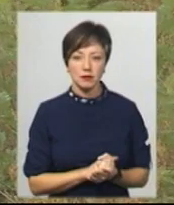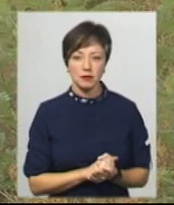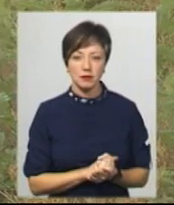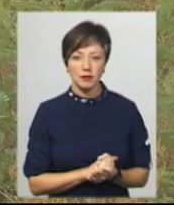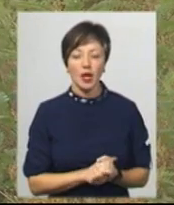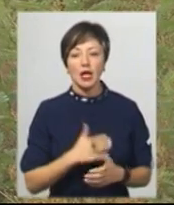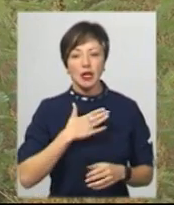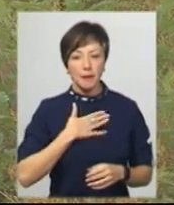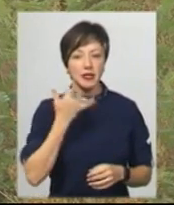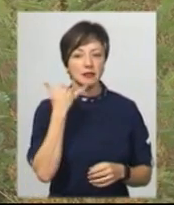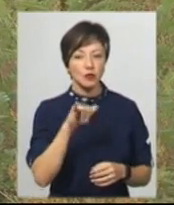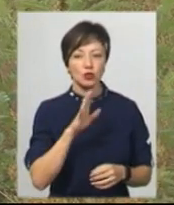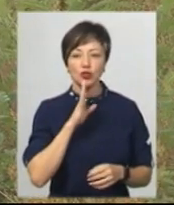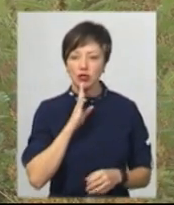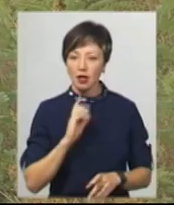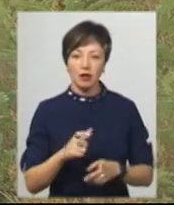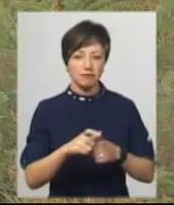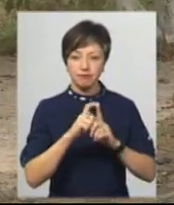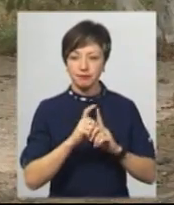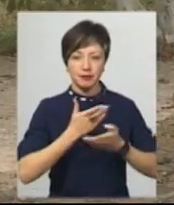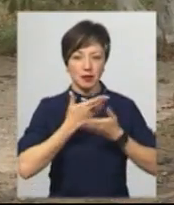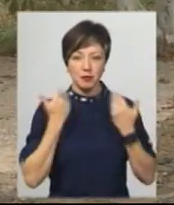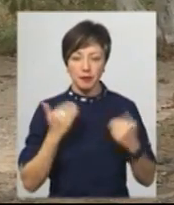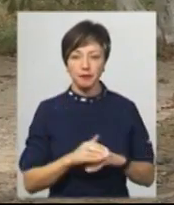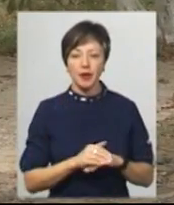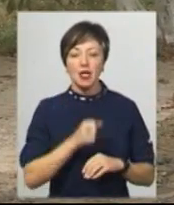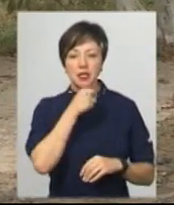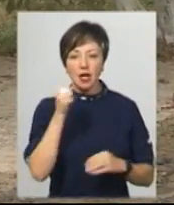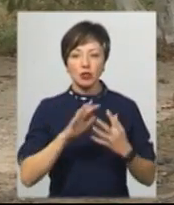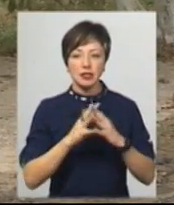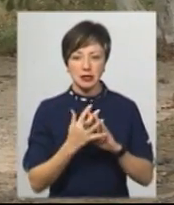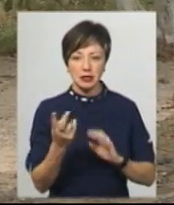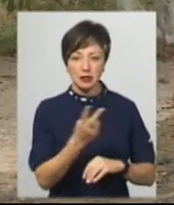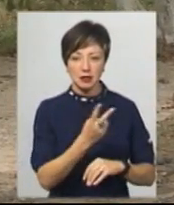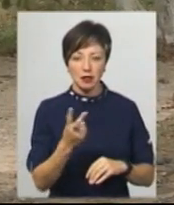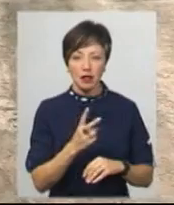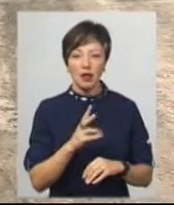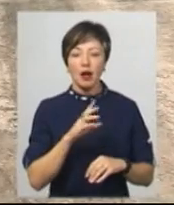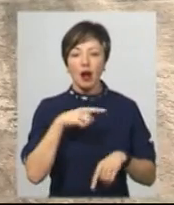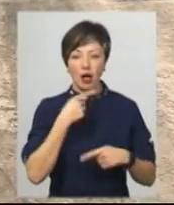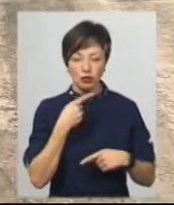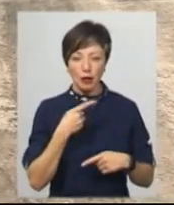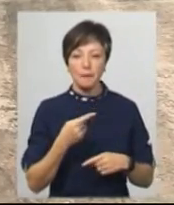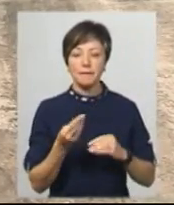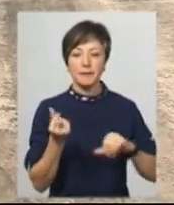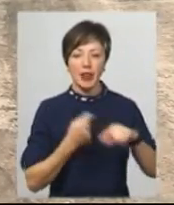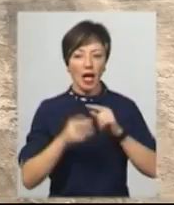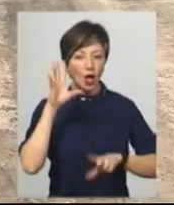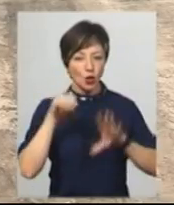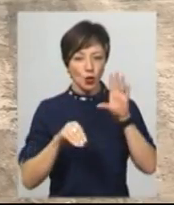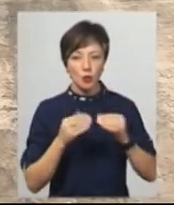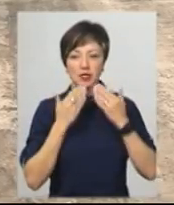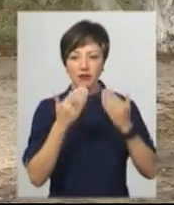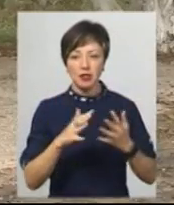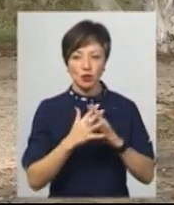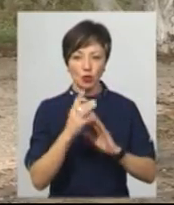На мій телефонний дзвінок жінка теж не відповіла. Староста сіл Заліся-2 та Дубенки Віталій Сьомко каже, підприємиця ігнорує звернення від